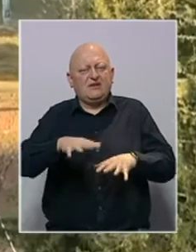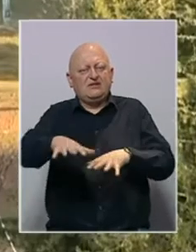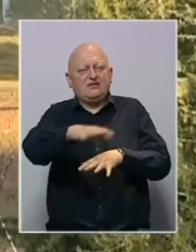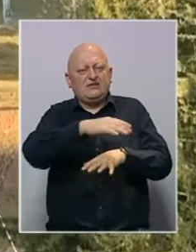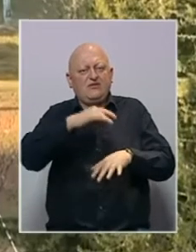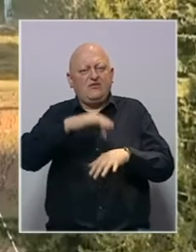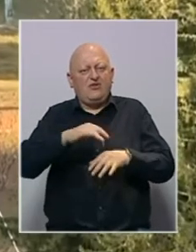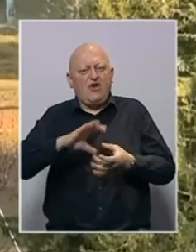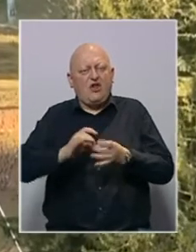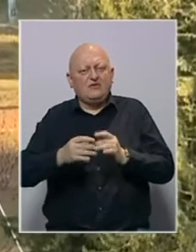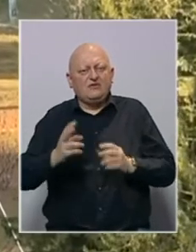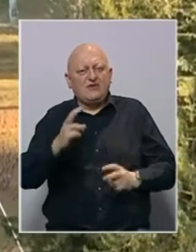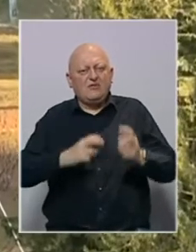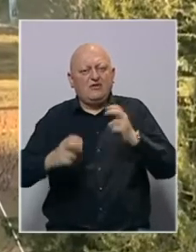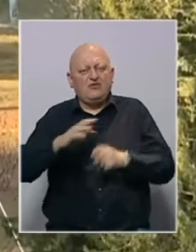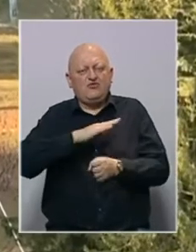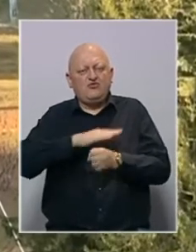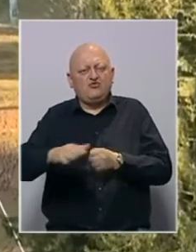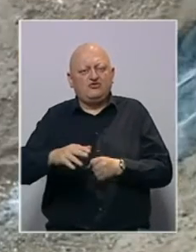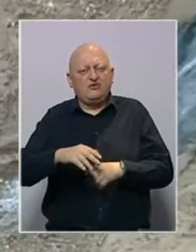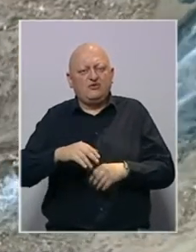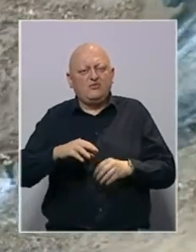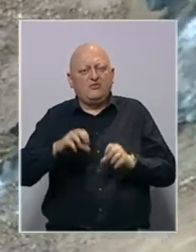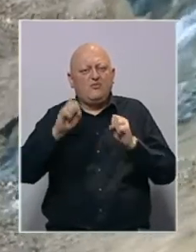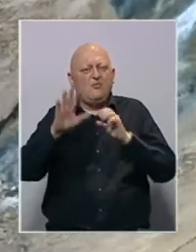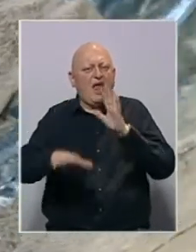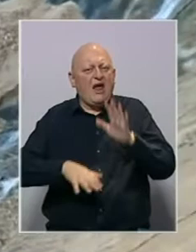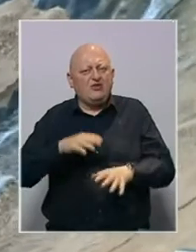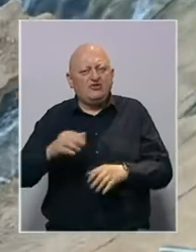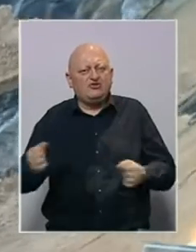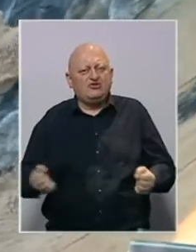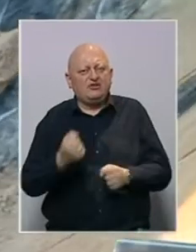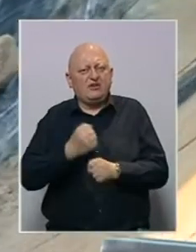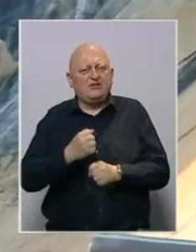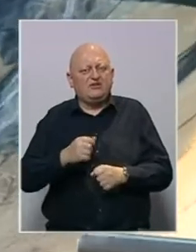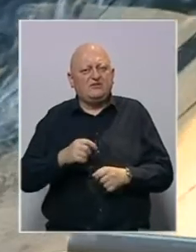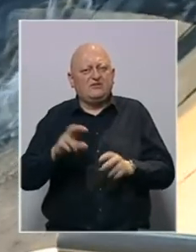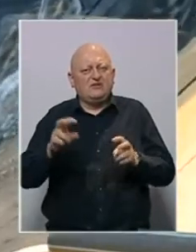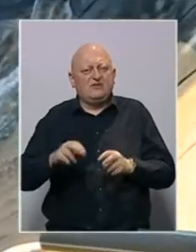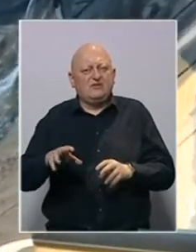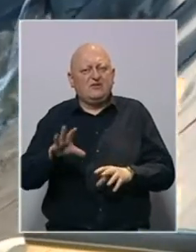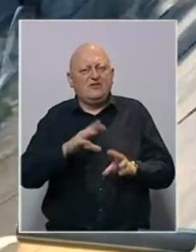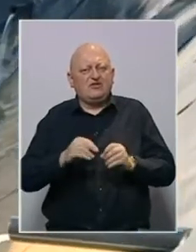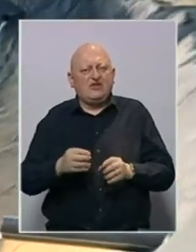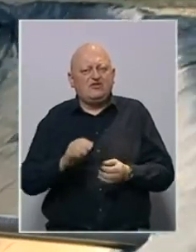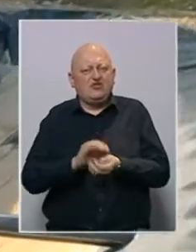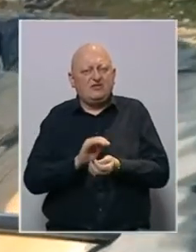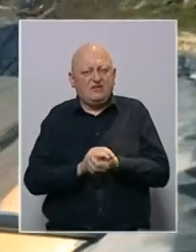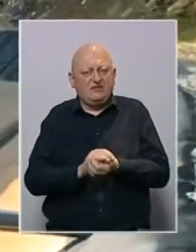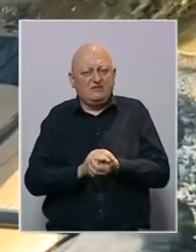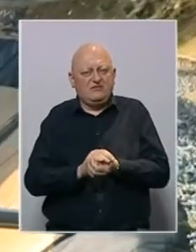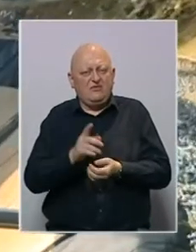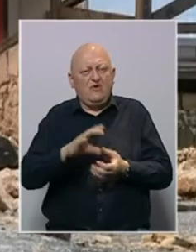Jezero na vrhu Olimpijske planine je uništeno i napunjeno muljem, što će otežati rad sustava za vještačko osnježavanje.